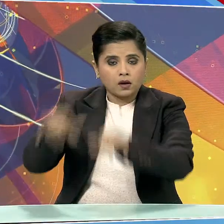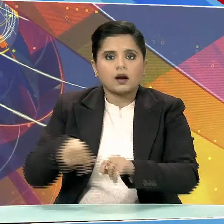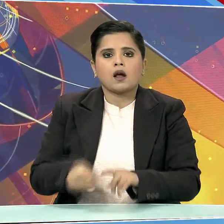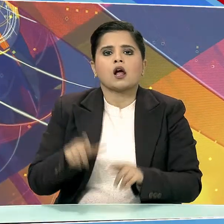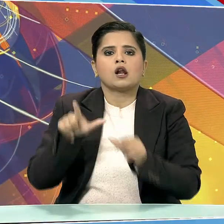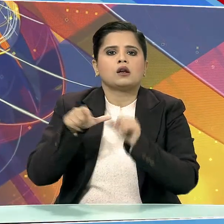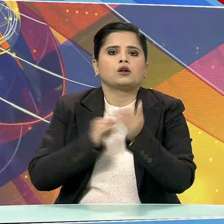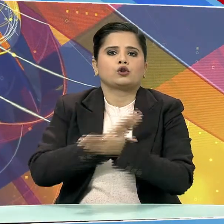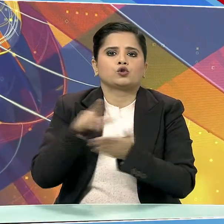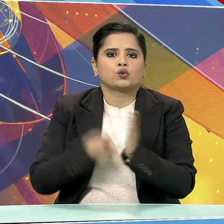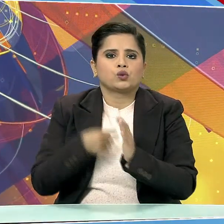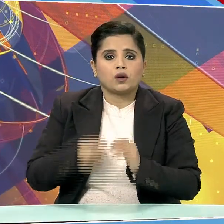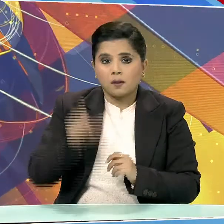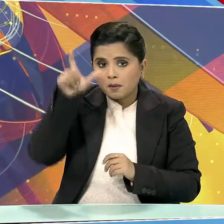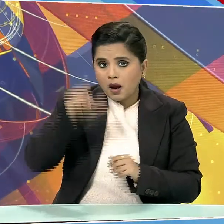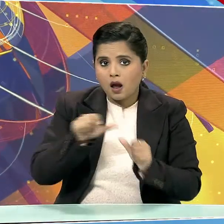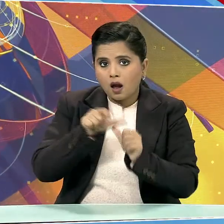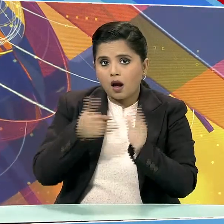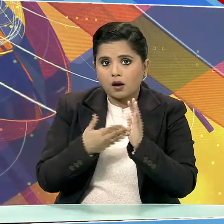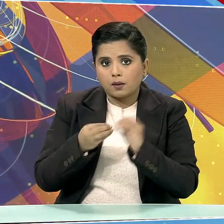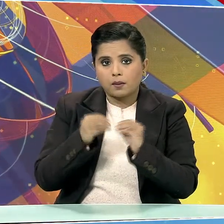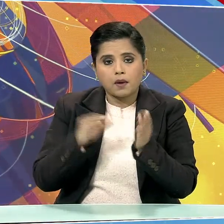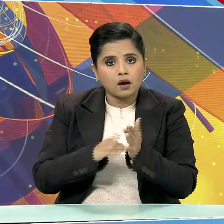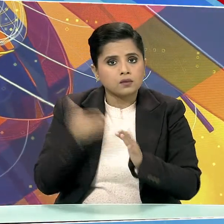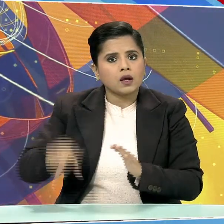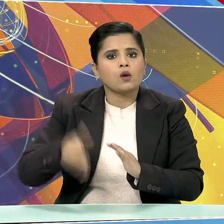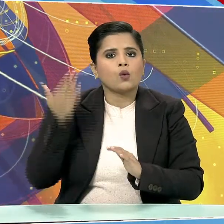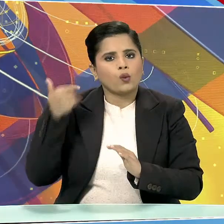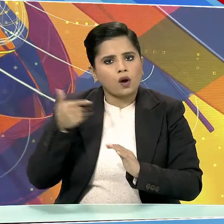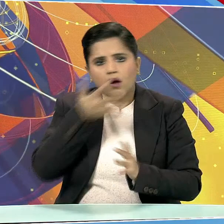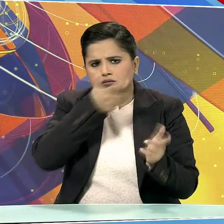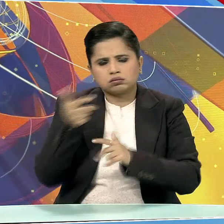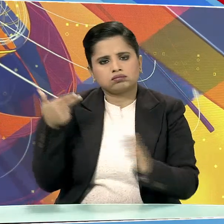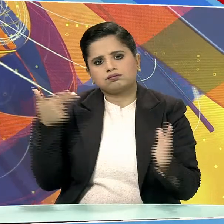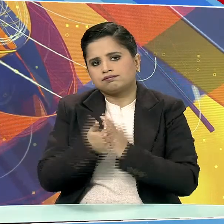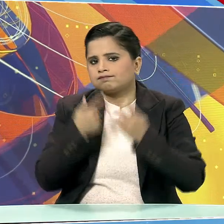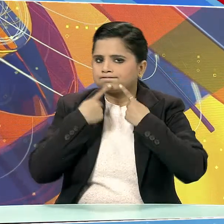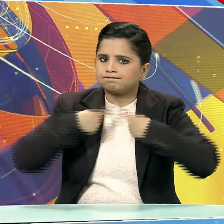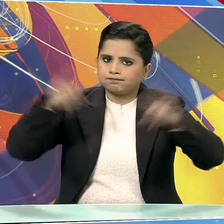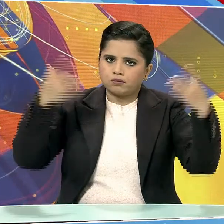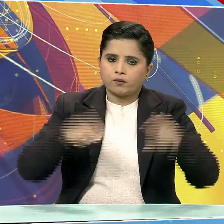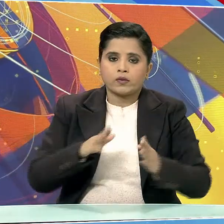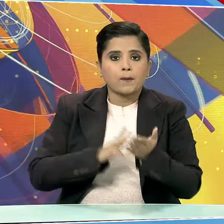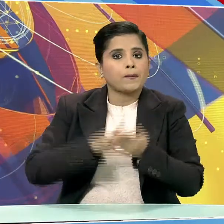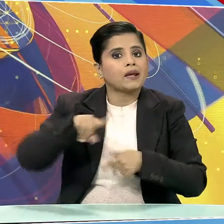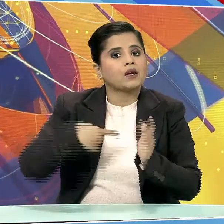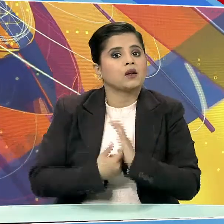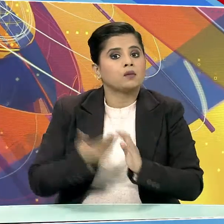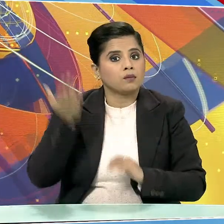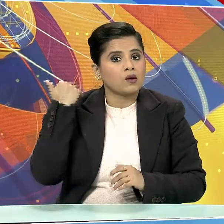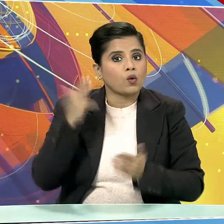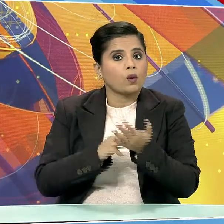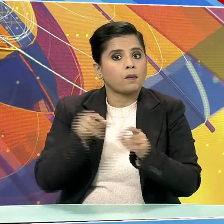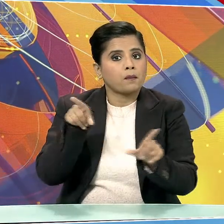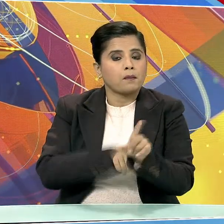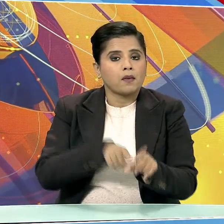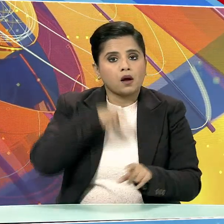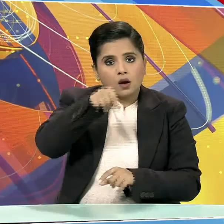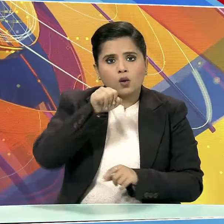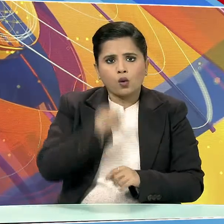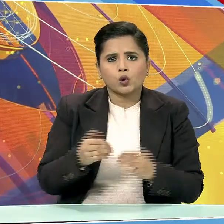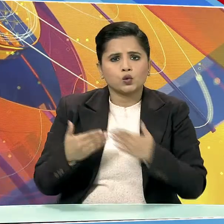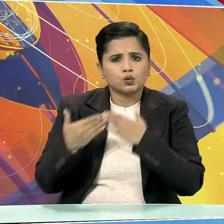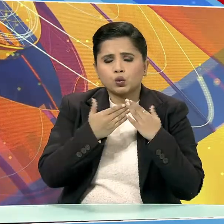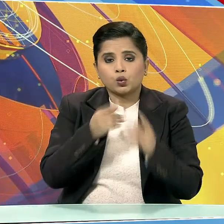तैवा के अरवाज अहमद मीर को भी आतंकवादी खोशित किया है। मीर पिछले वर्ष मई में कुलगाओं में स्कूल